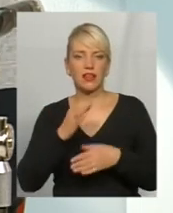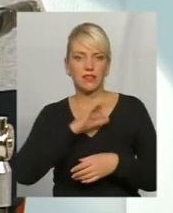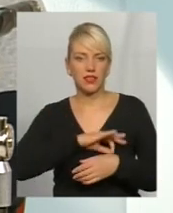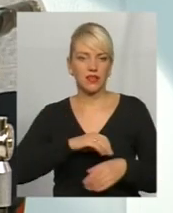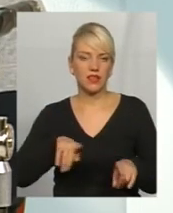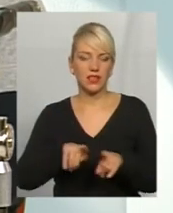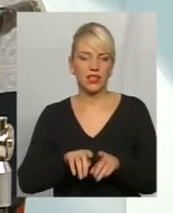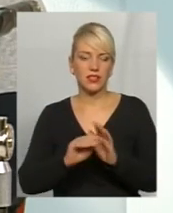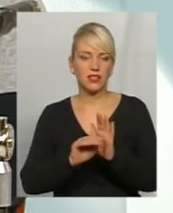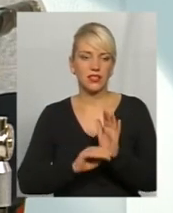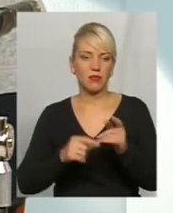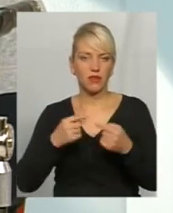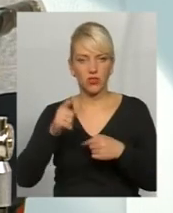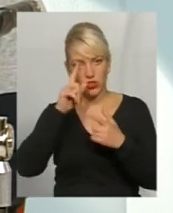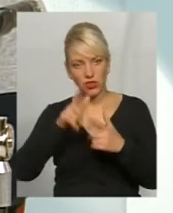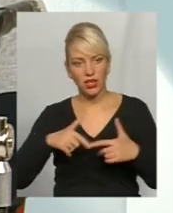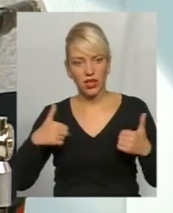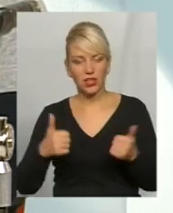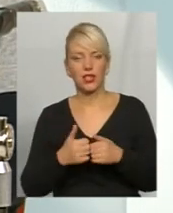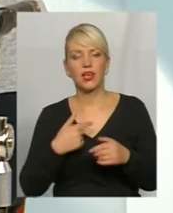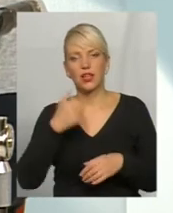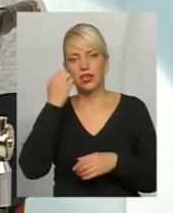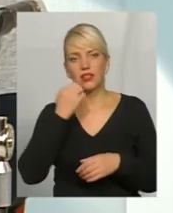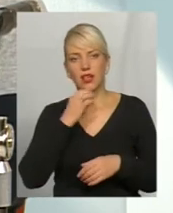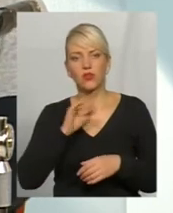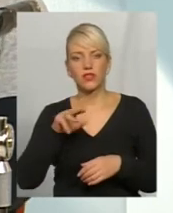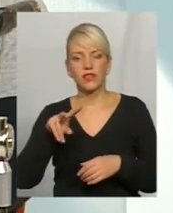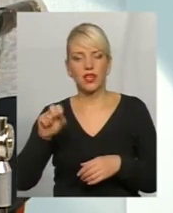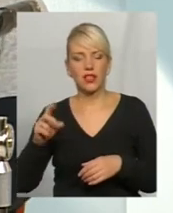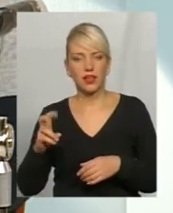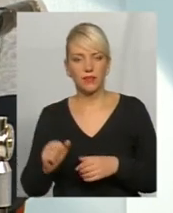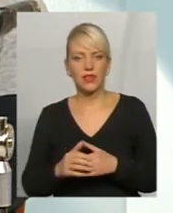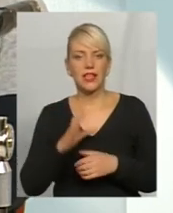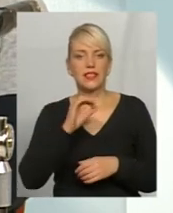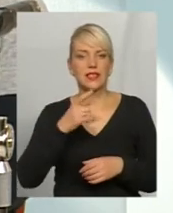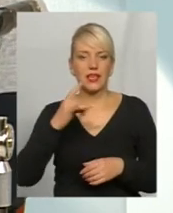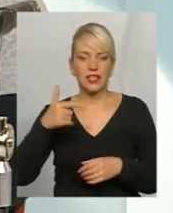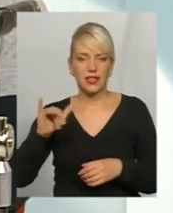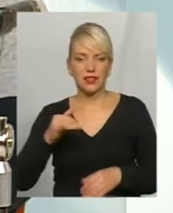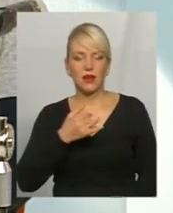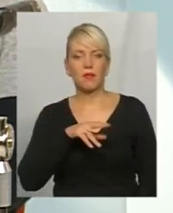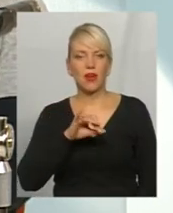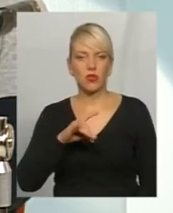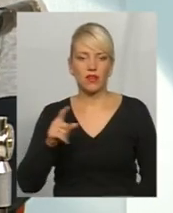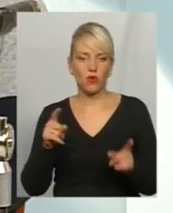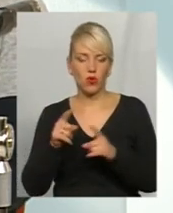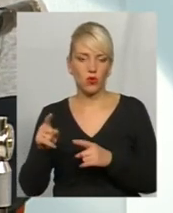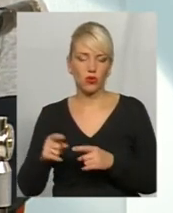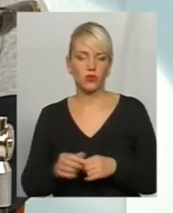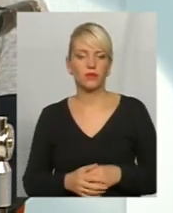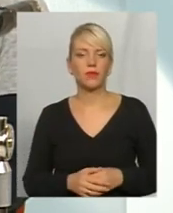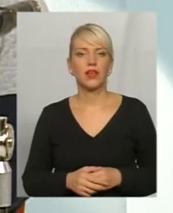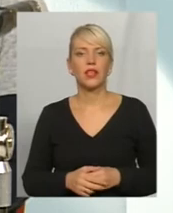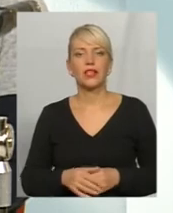в інших країнах. Дякую, пані Світлано. До пана Сергія і пані Ярослави коротко, буквально, по хвилині маємо.